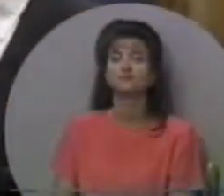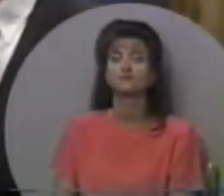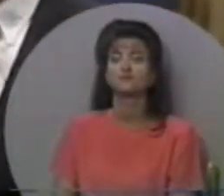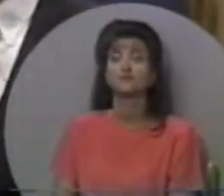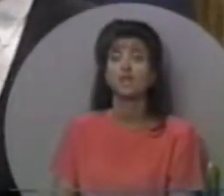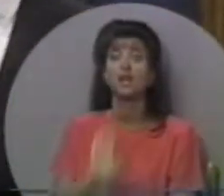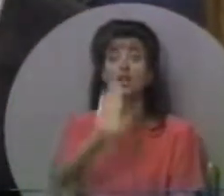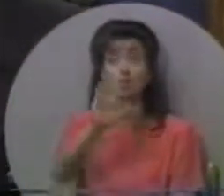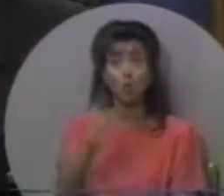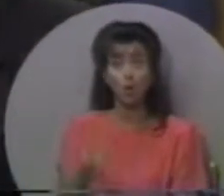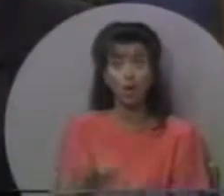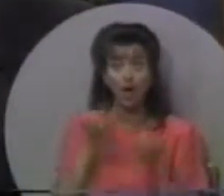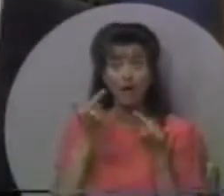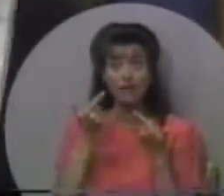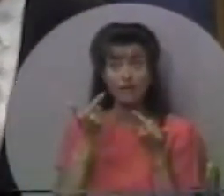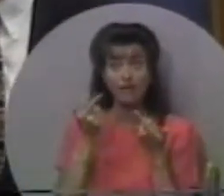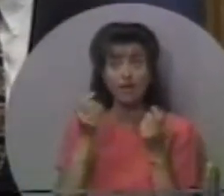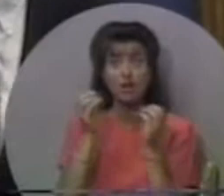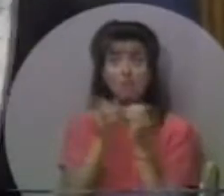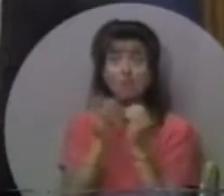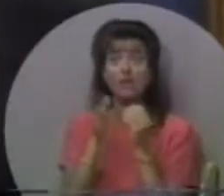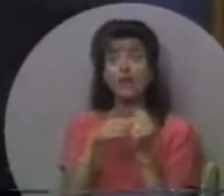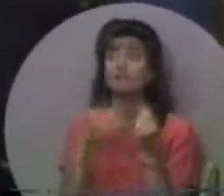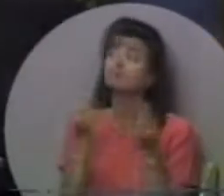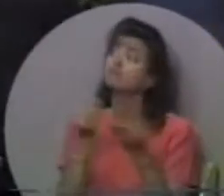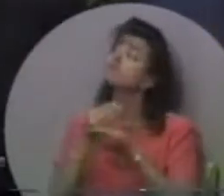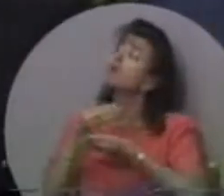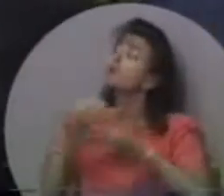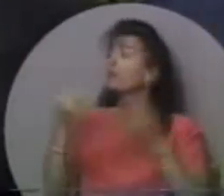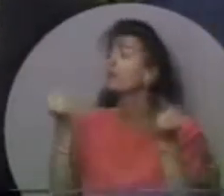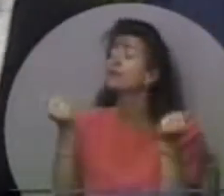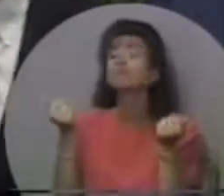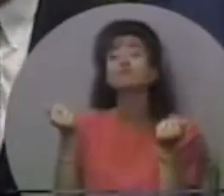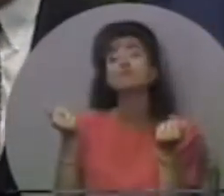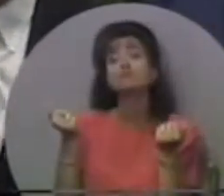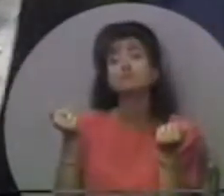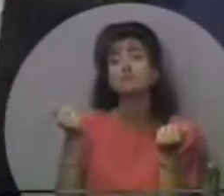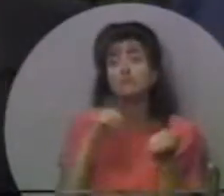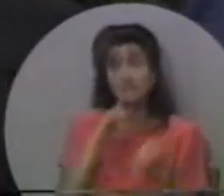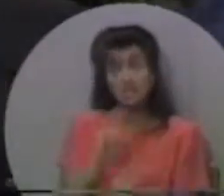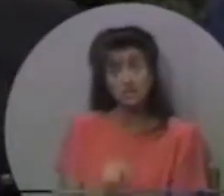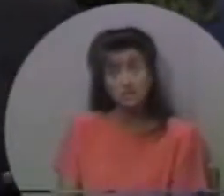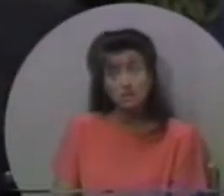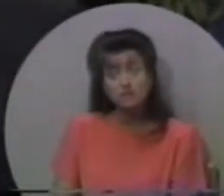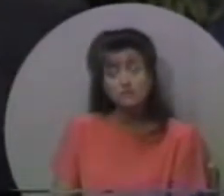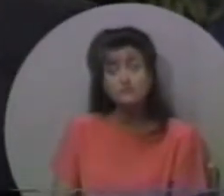чи ваше життя є більшим, ніж пара?